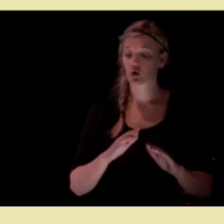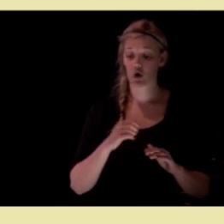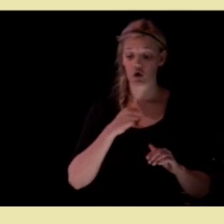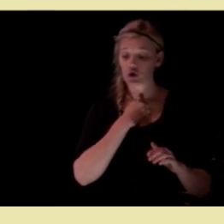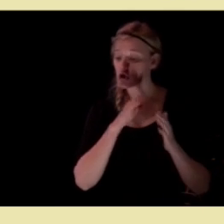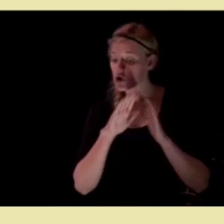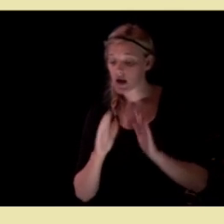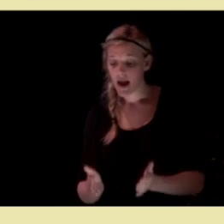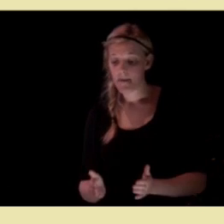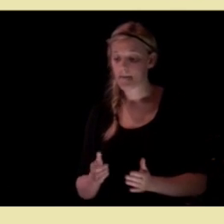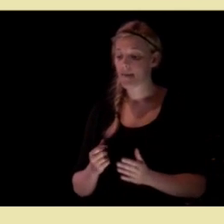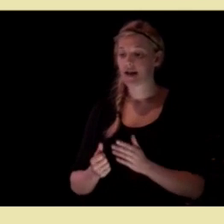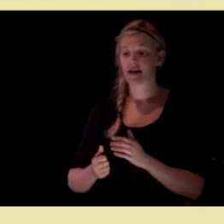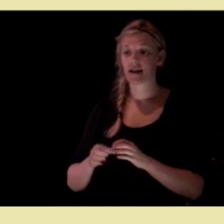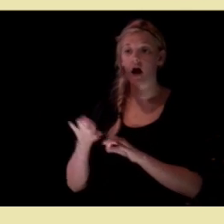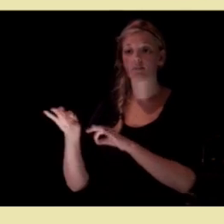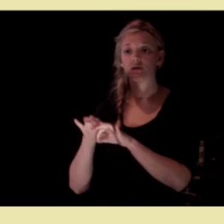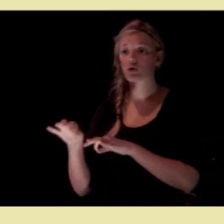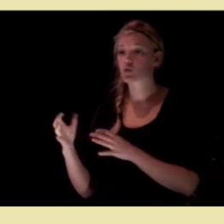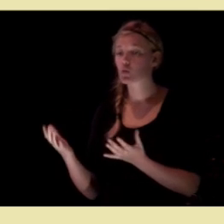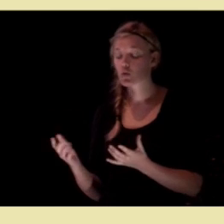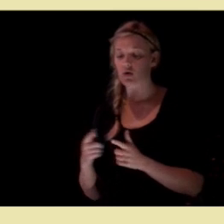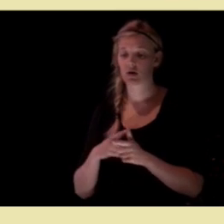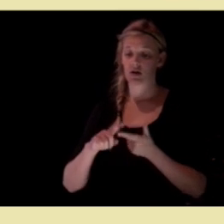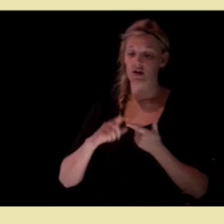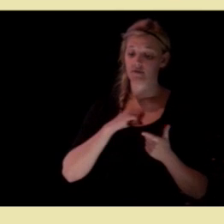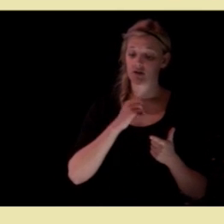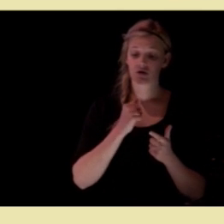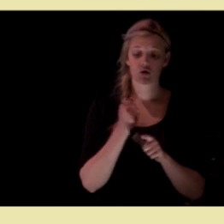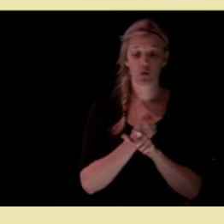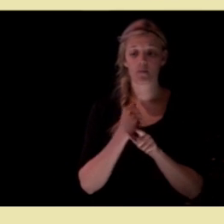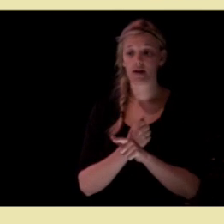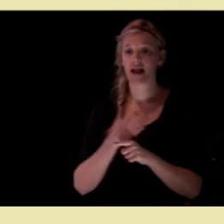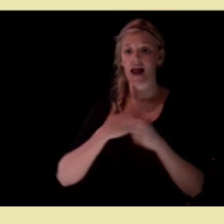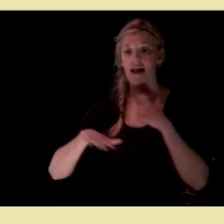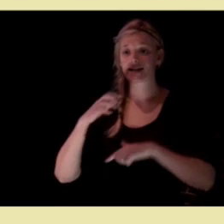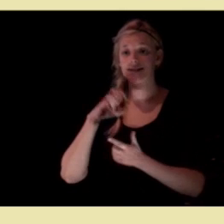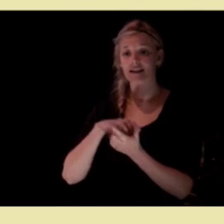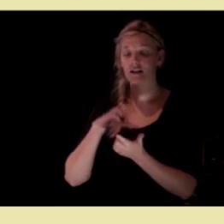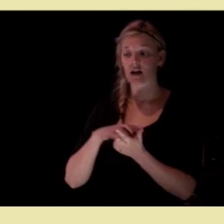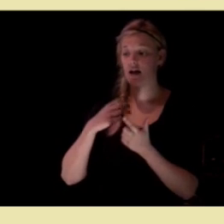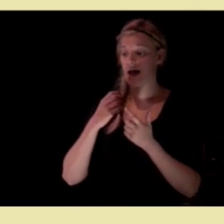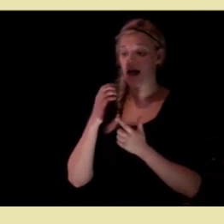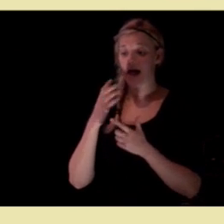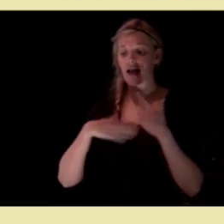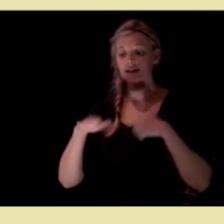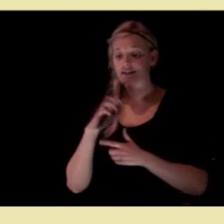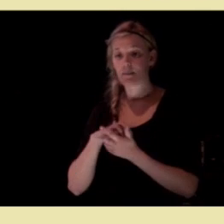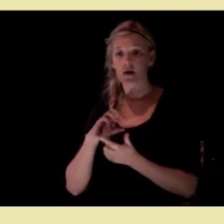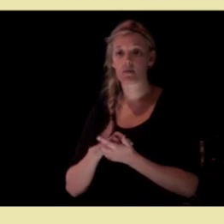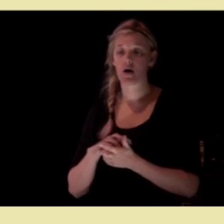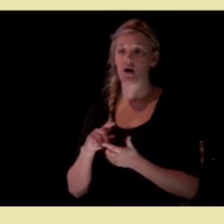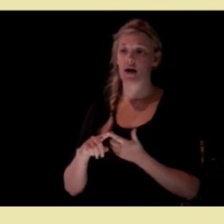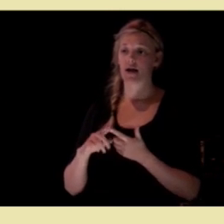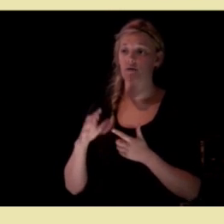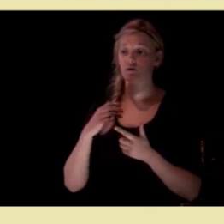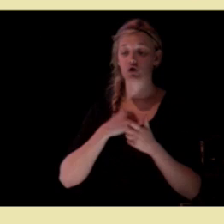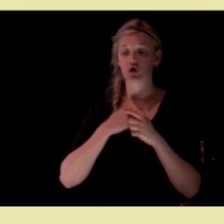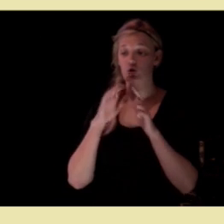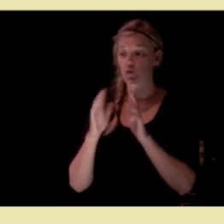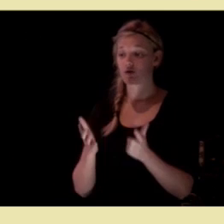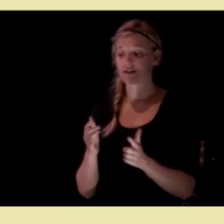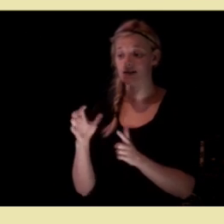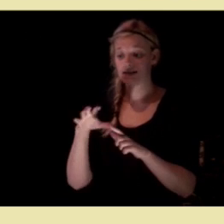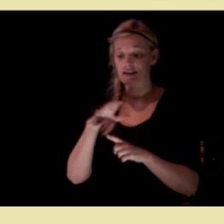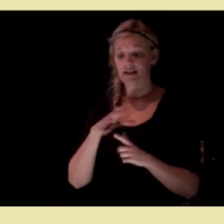på sykehjem eller i administrasjon, om dere jobber i helsedirektoratet, helsedepartementet eller innenfor sykehetssektoren,